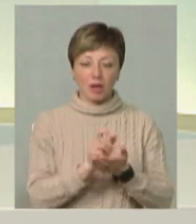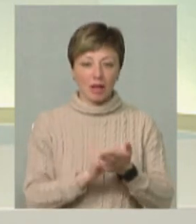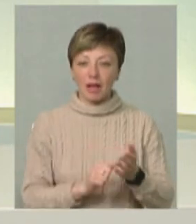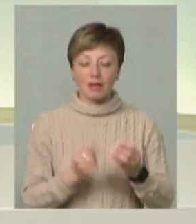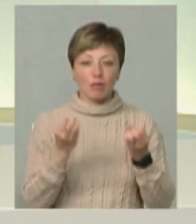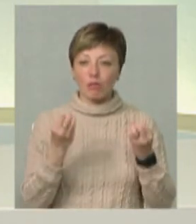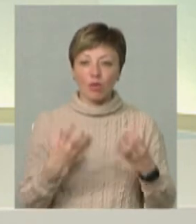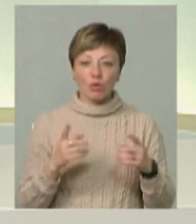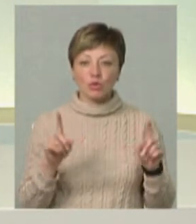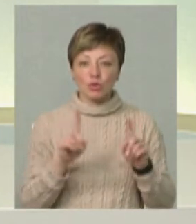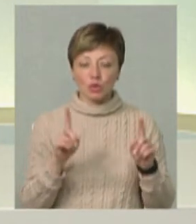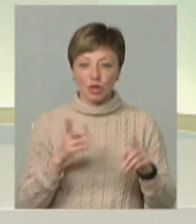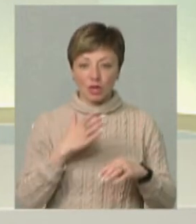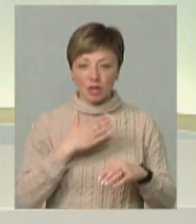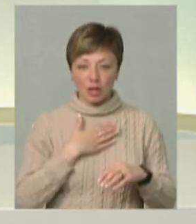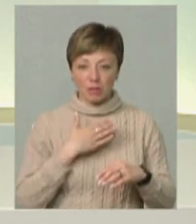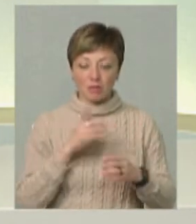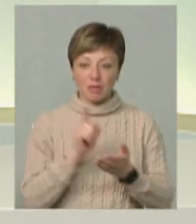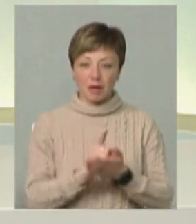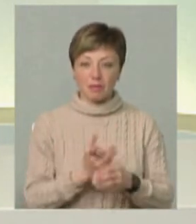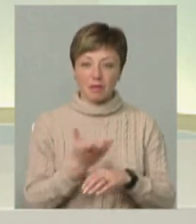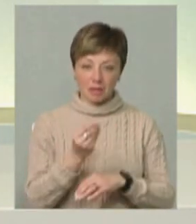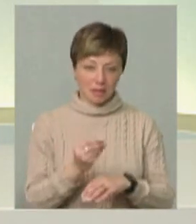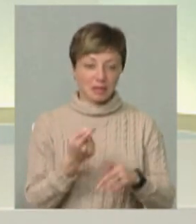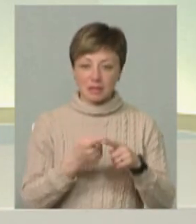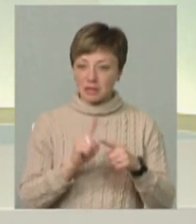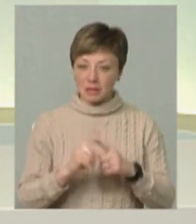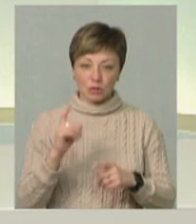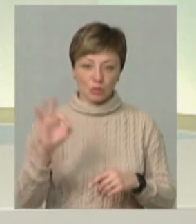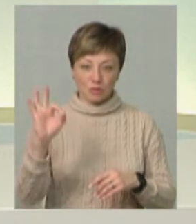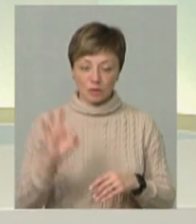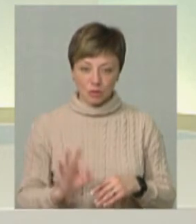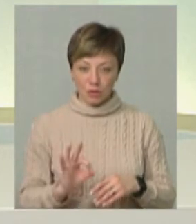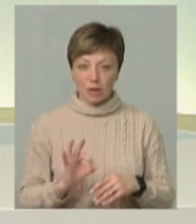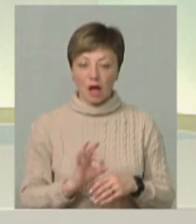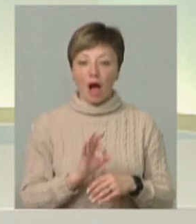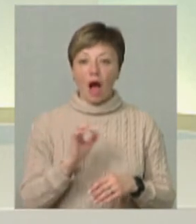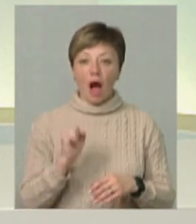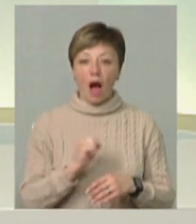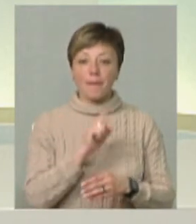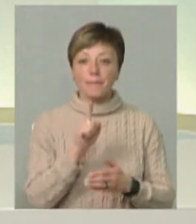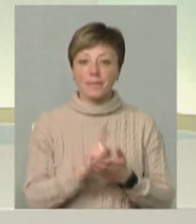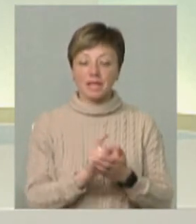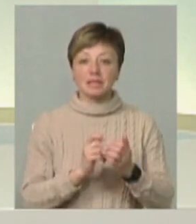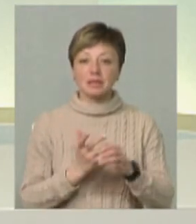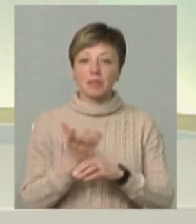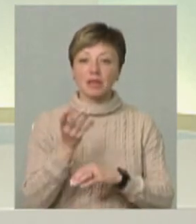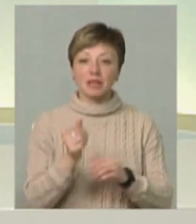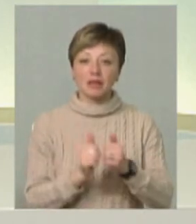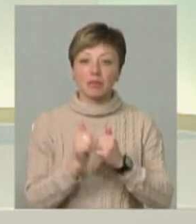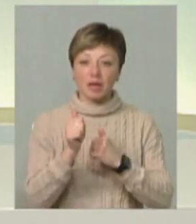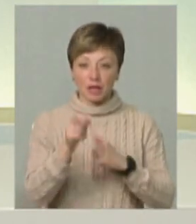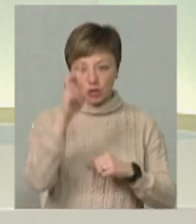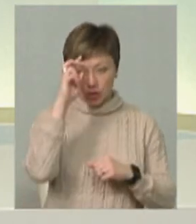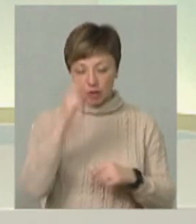те, що належиться нам сплатити, це святий обов'язок, але ми і вже заплатили вперед